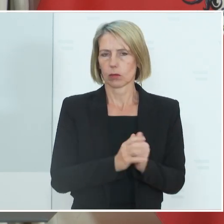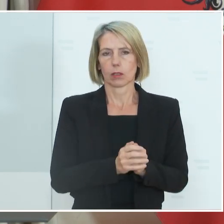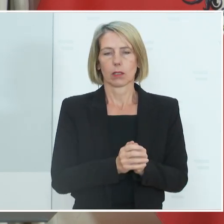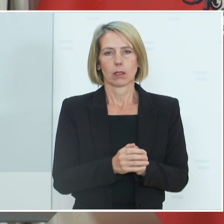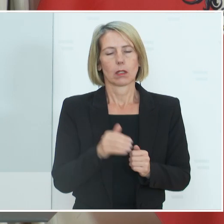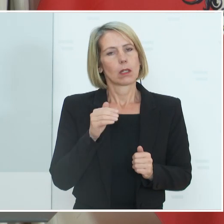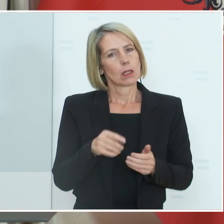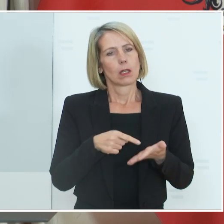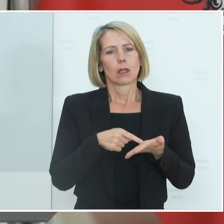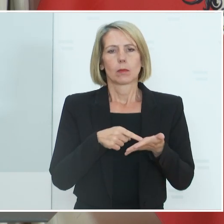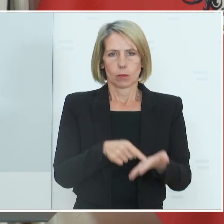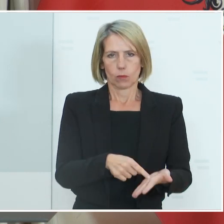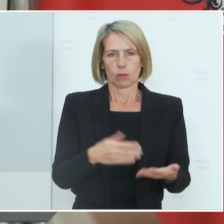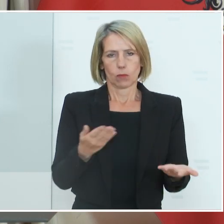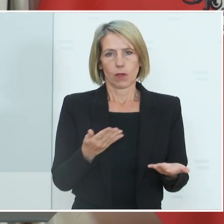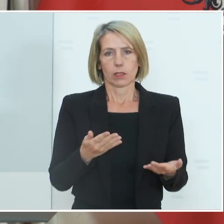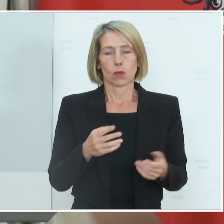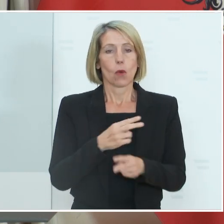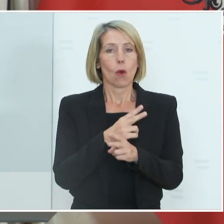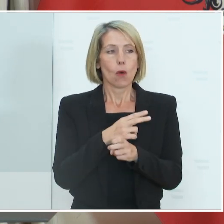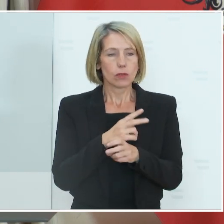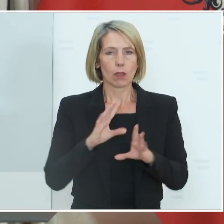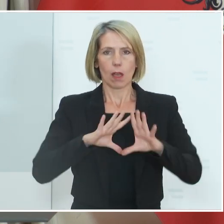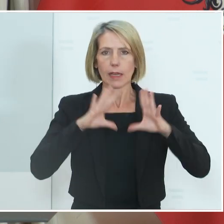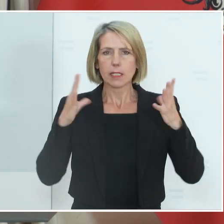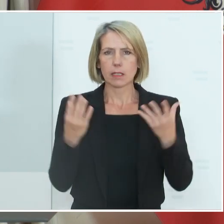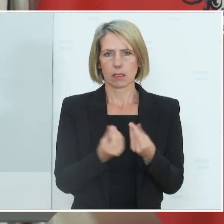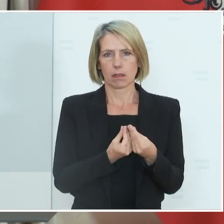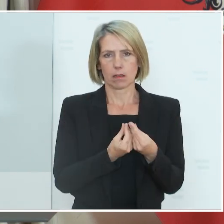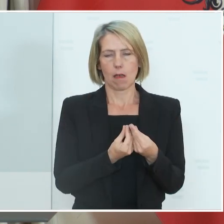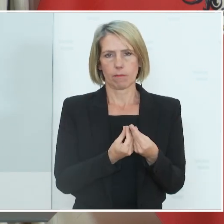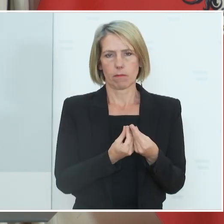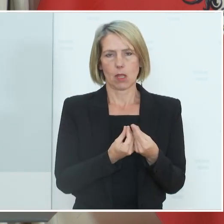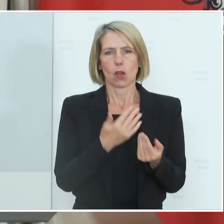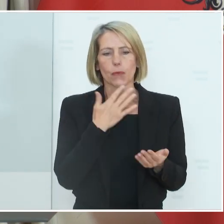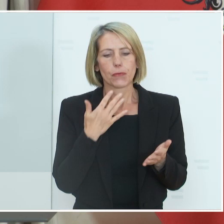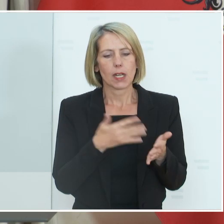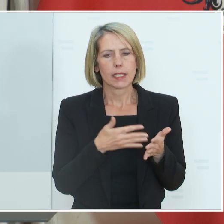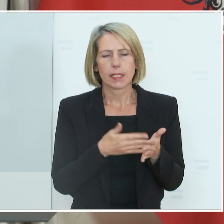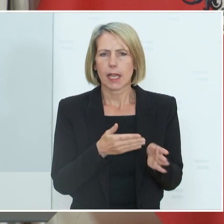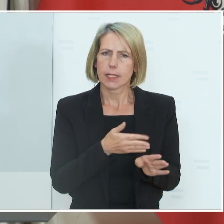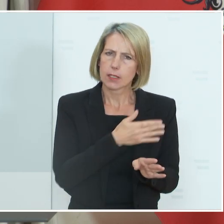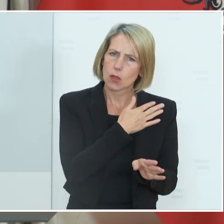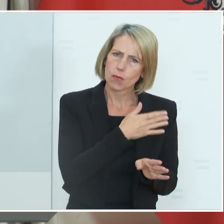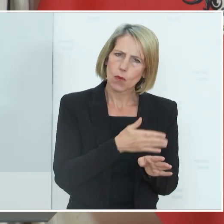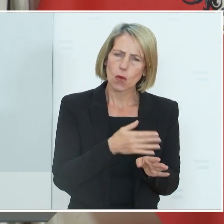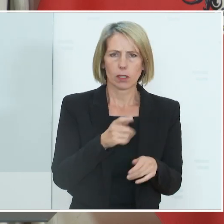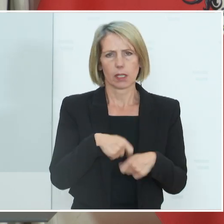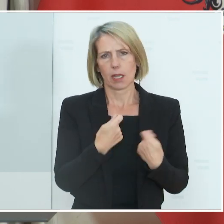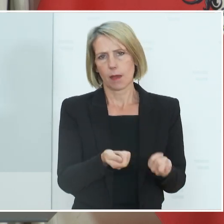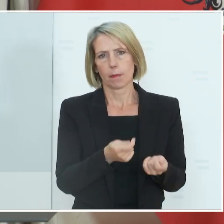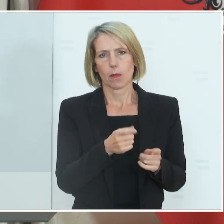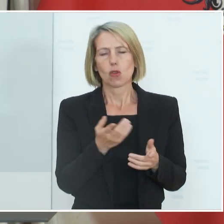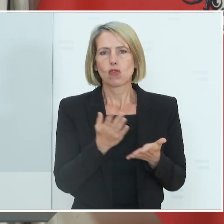man muss darauf verweisen, dass Österreich insgesamt mit den vielen Tests, die es in Österreich gab, schon zu Beginn des Jahres